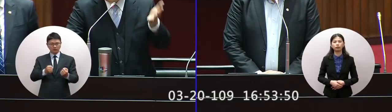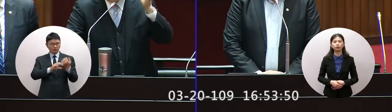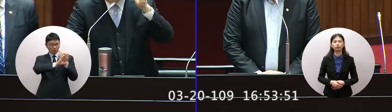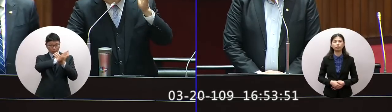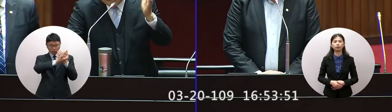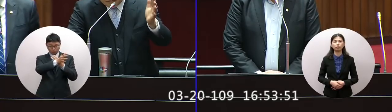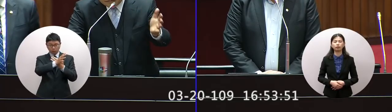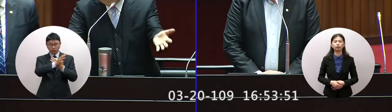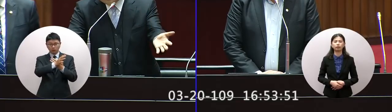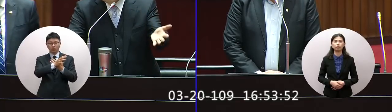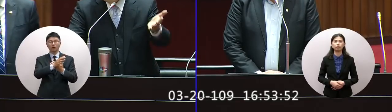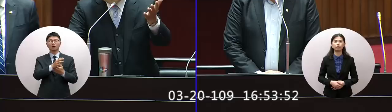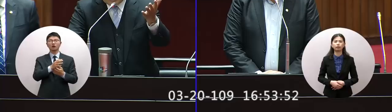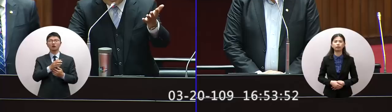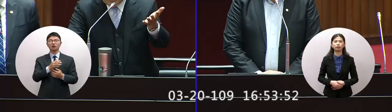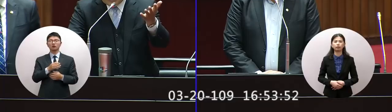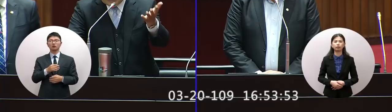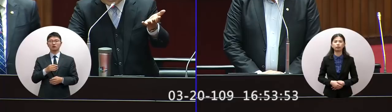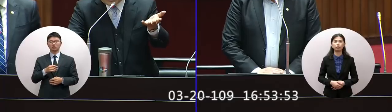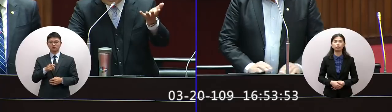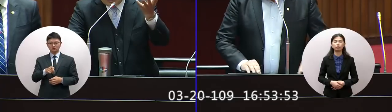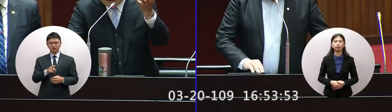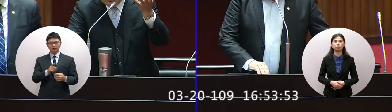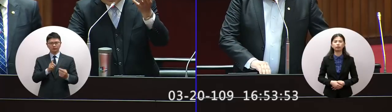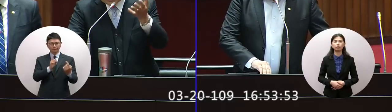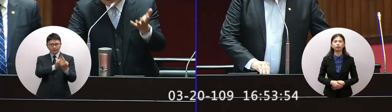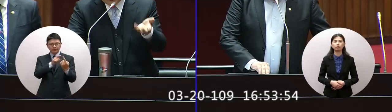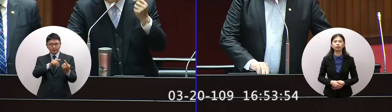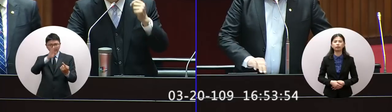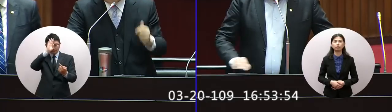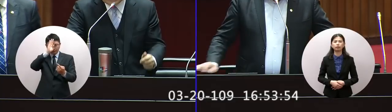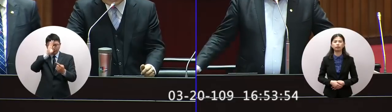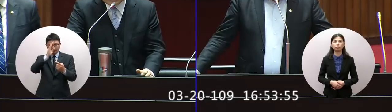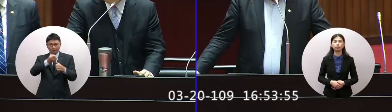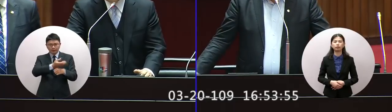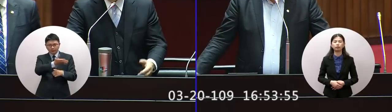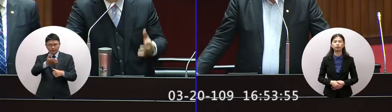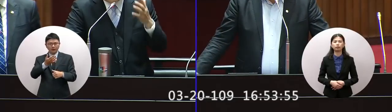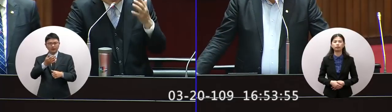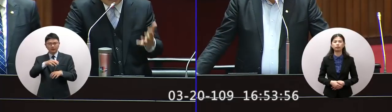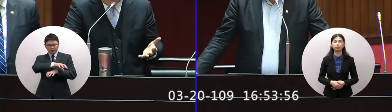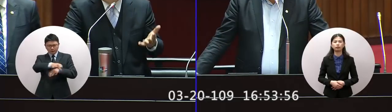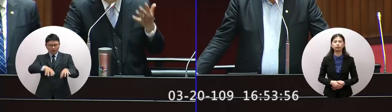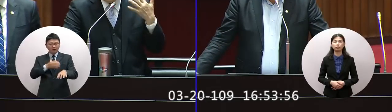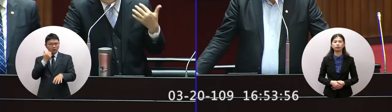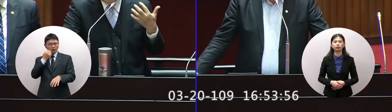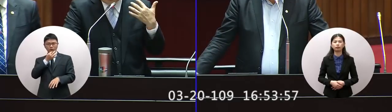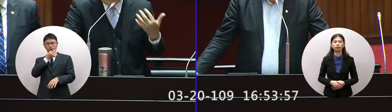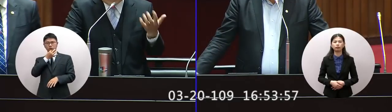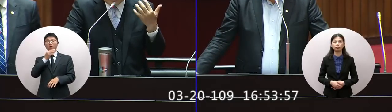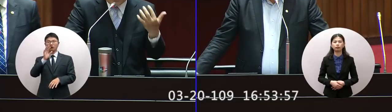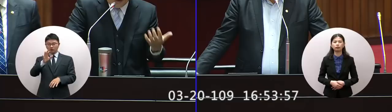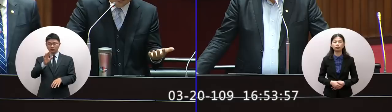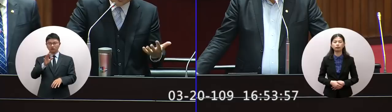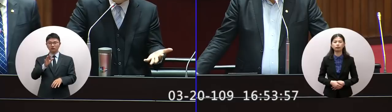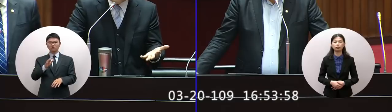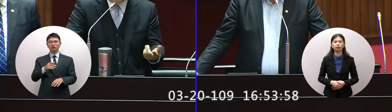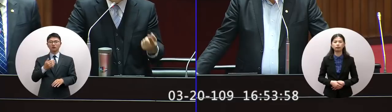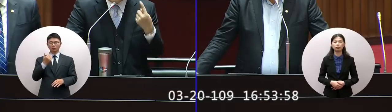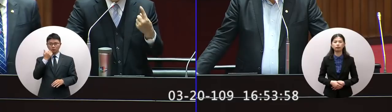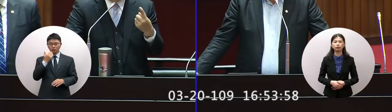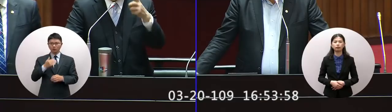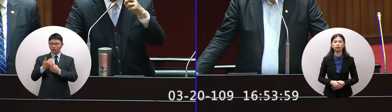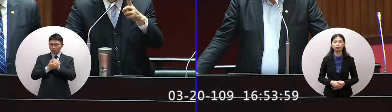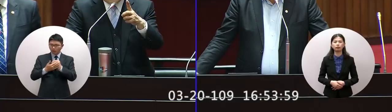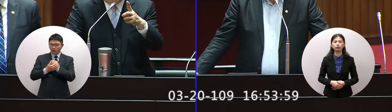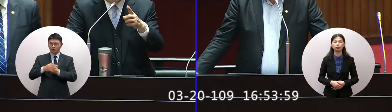屬於對於疫情有固定的環境那需要相關的防護